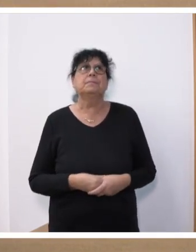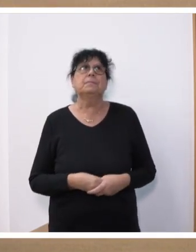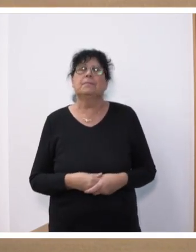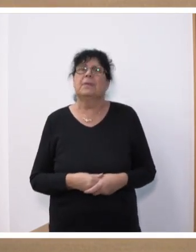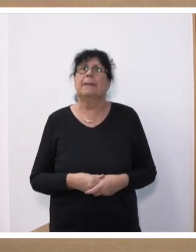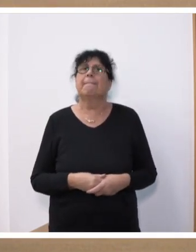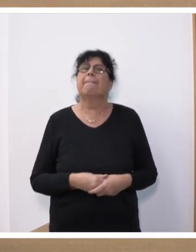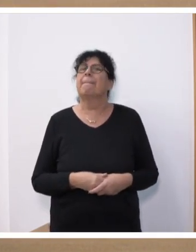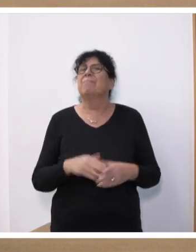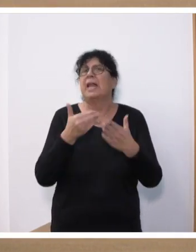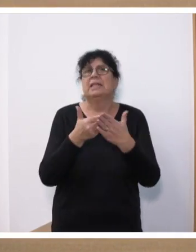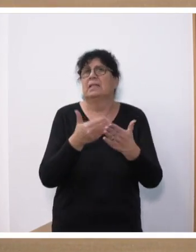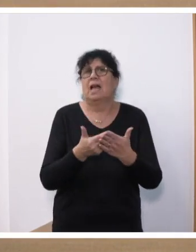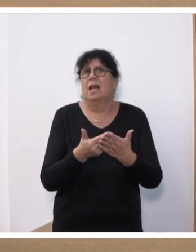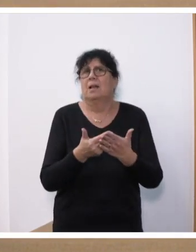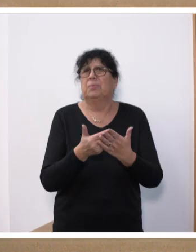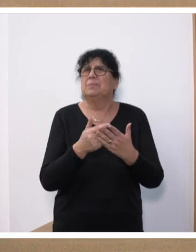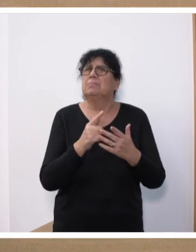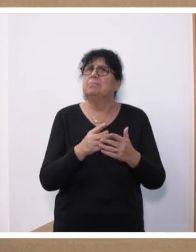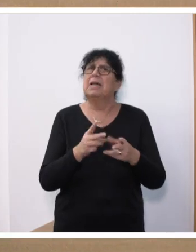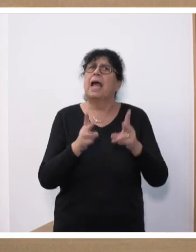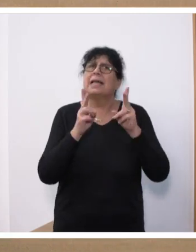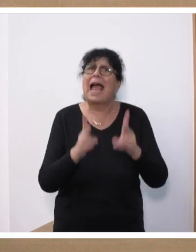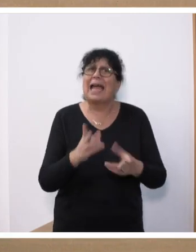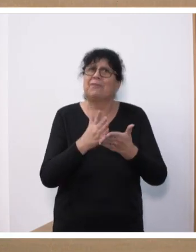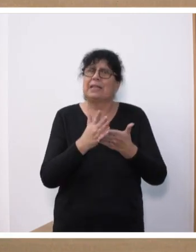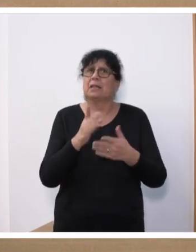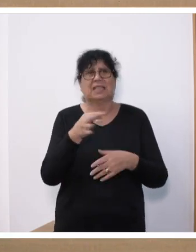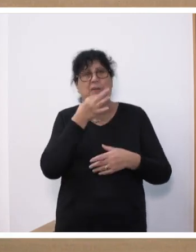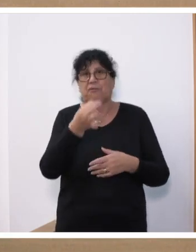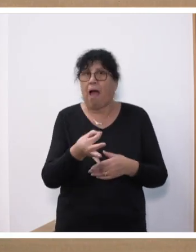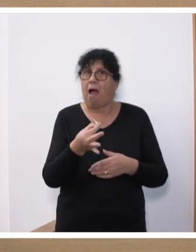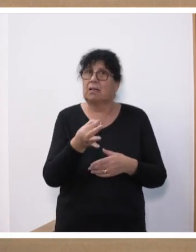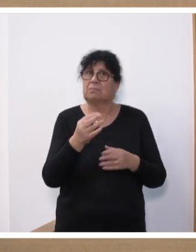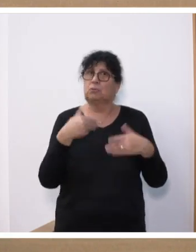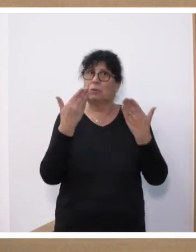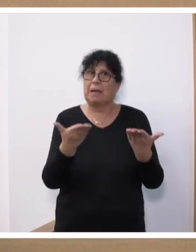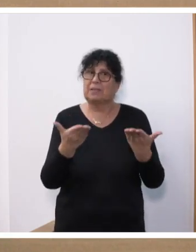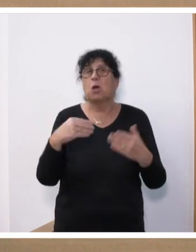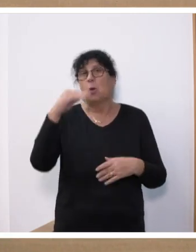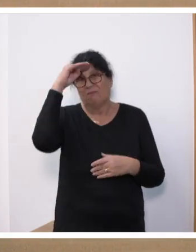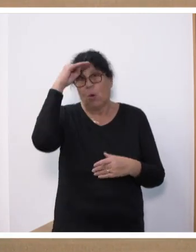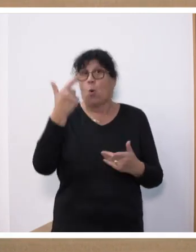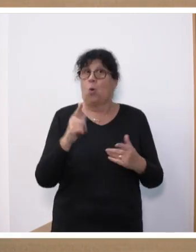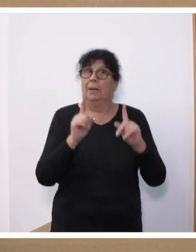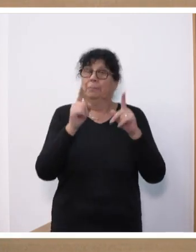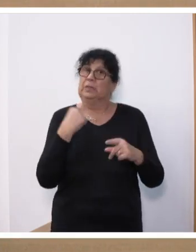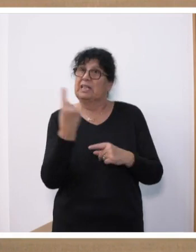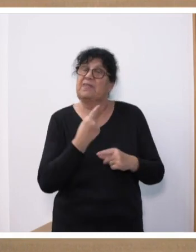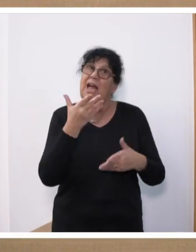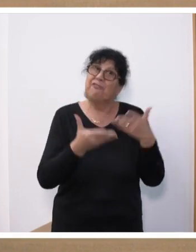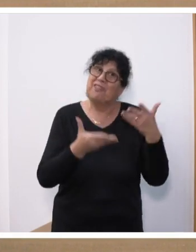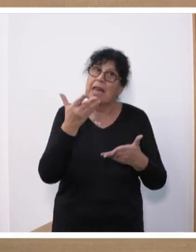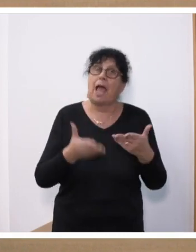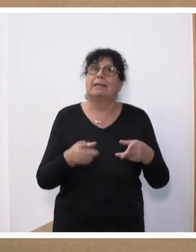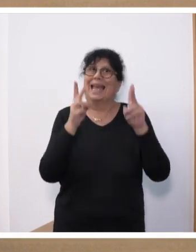Und deshalb ist es gerechtfertigt, die Frage zu stellen, wo müssen wir vielleicht das